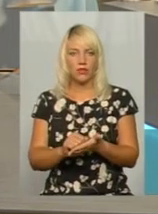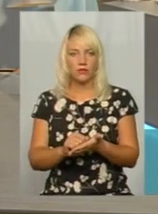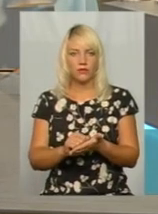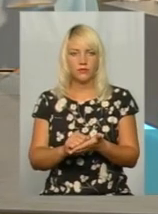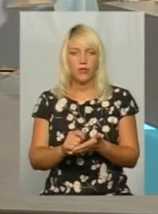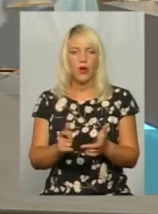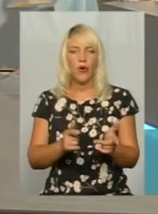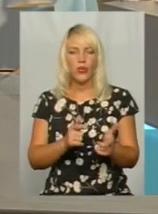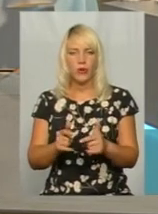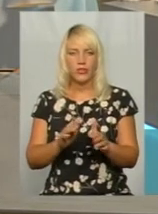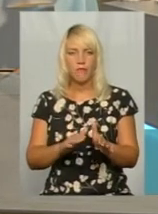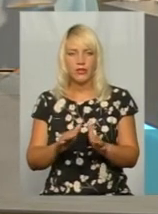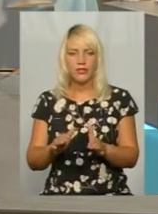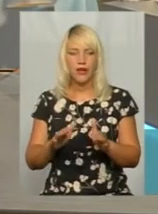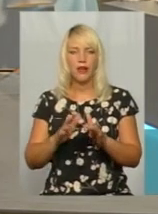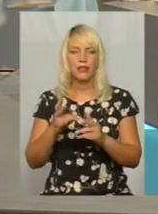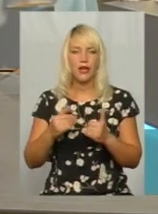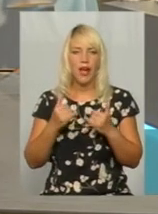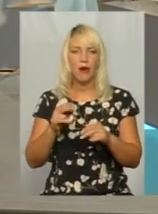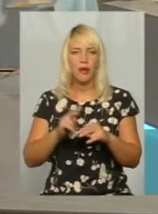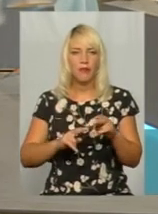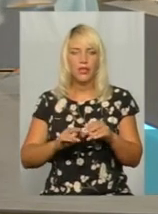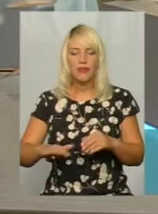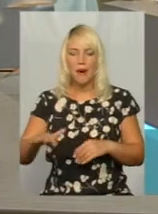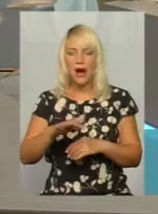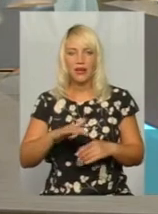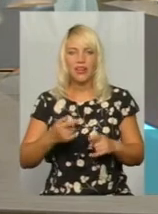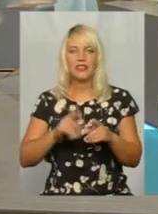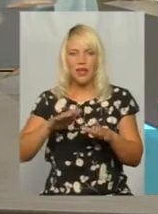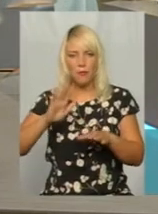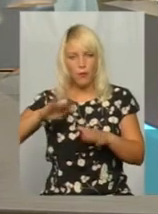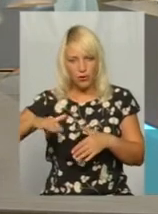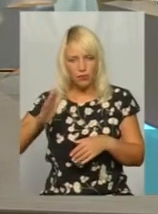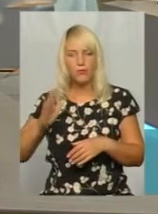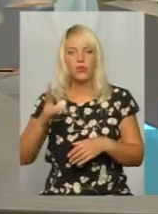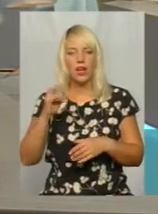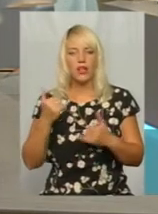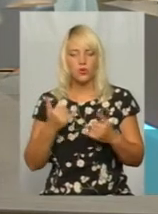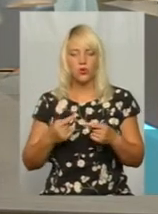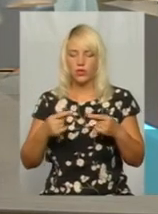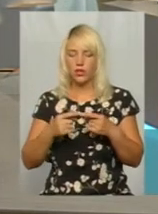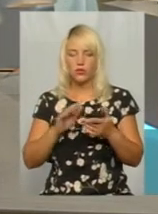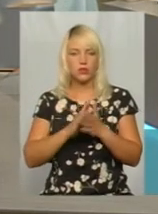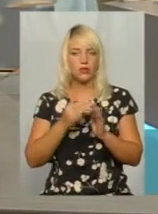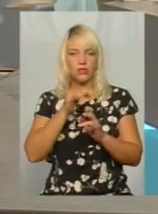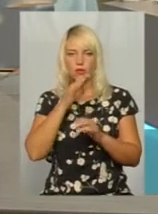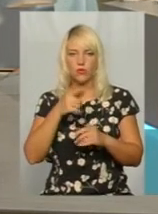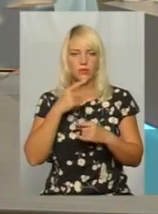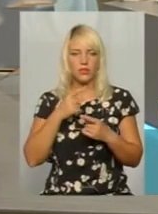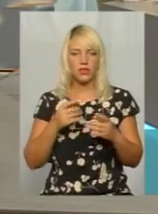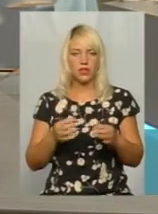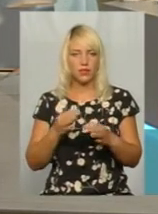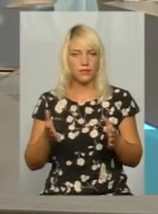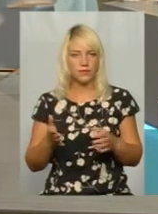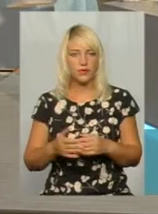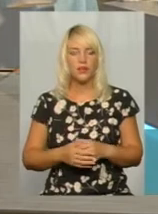готуються місця для будівництва майданчиків. Тобто це згодом. Про цю конкретну ситуацію ми зараз не можемо сказати, що можна її зараз якось сказати.